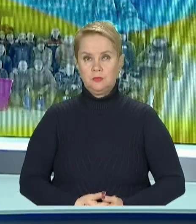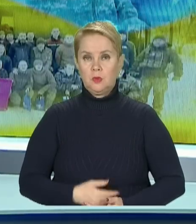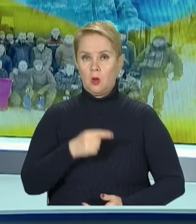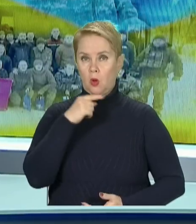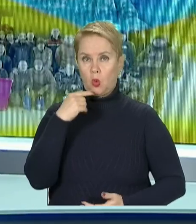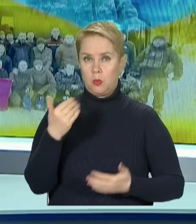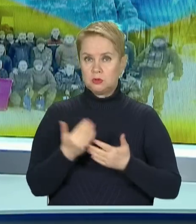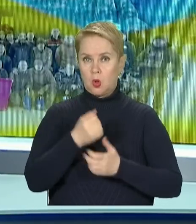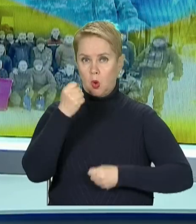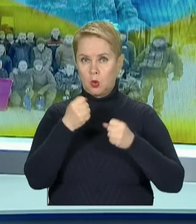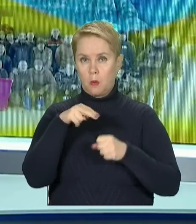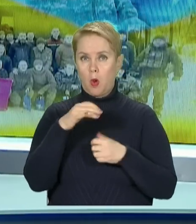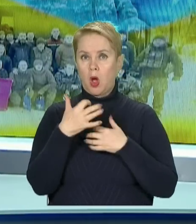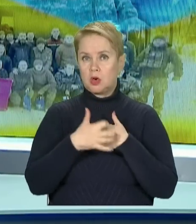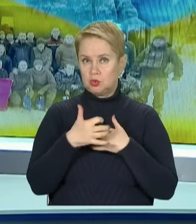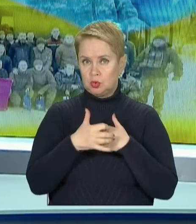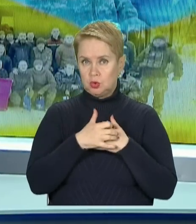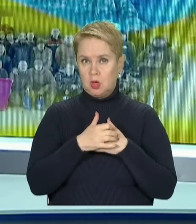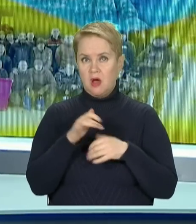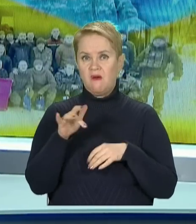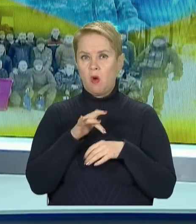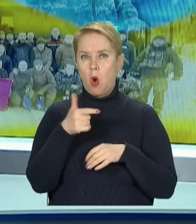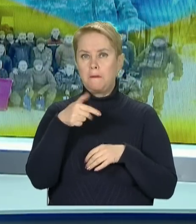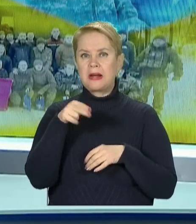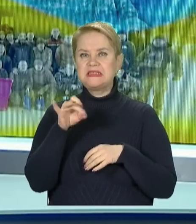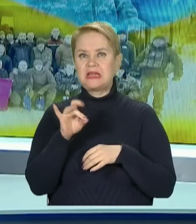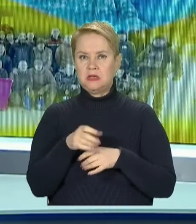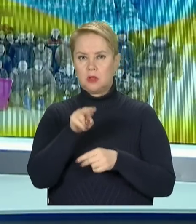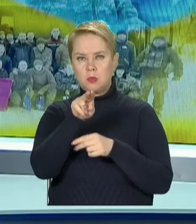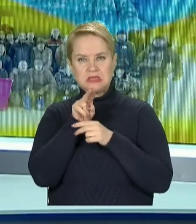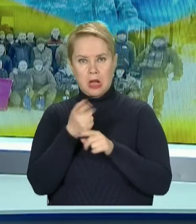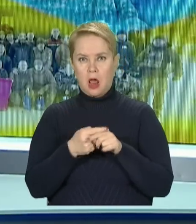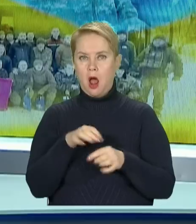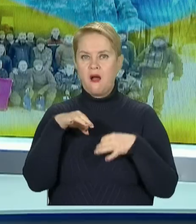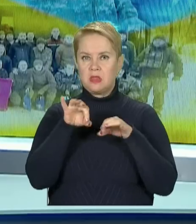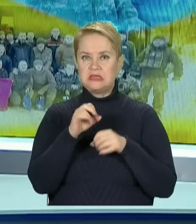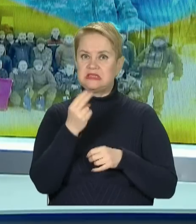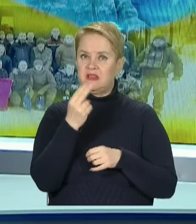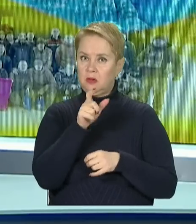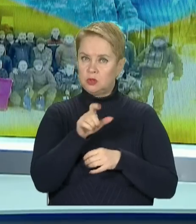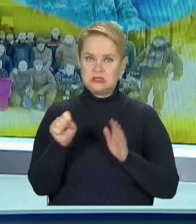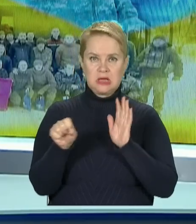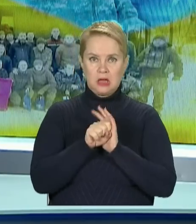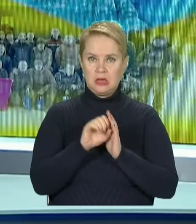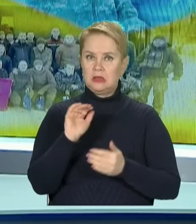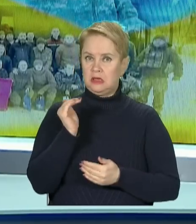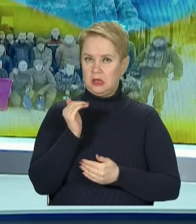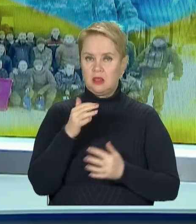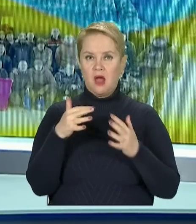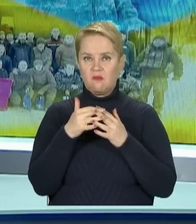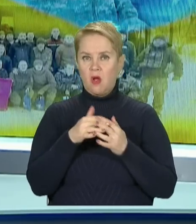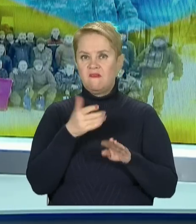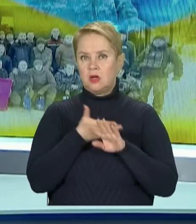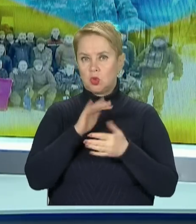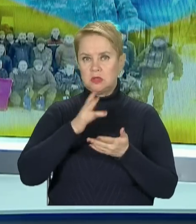Окупанти знов гатили по Херсонщині. В голій пристані з артилерії обстріляли автомобіль з цивільними. Загинула дитина. На фронті ж